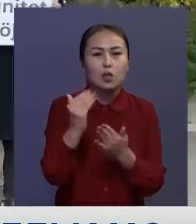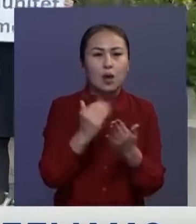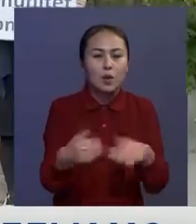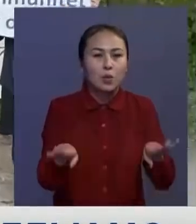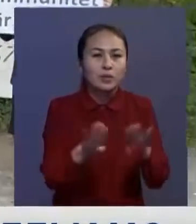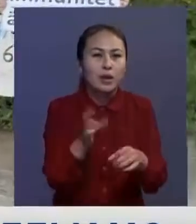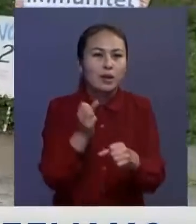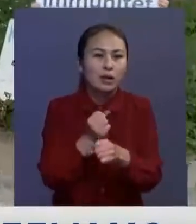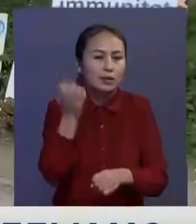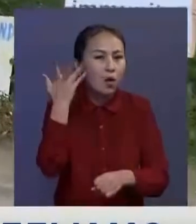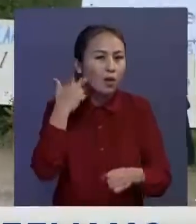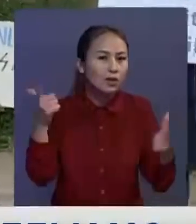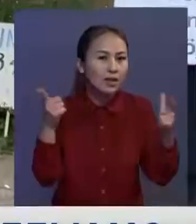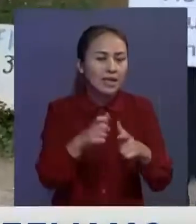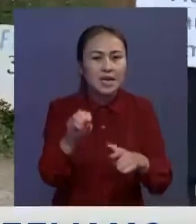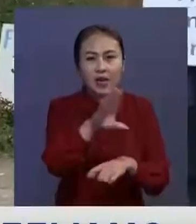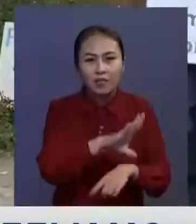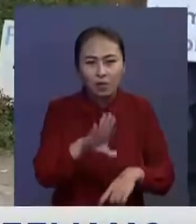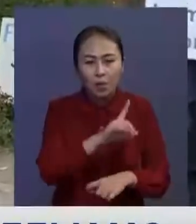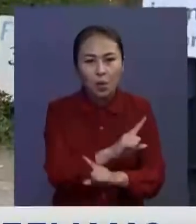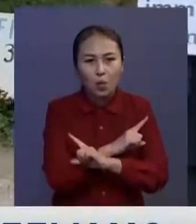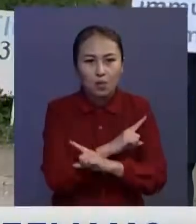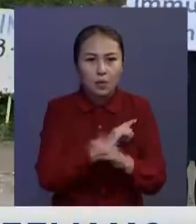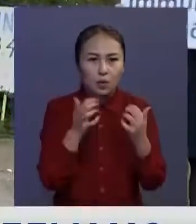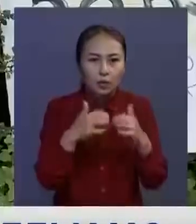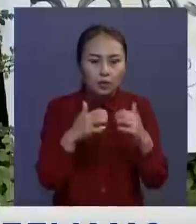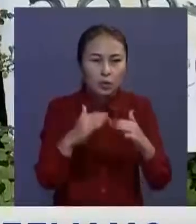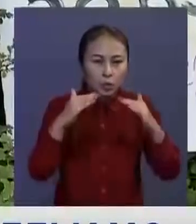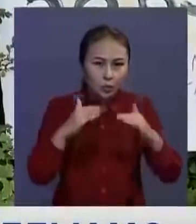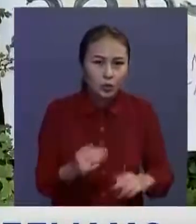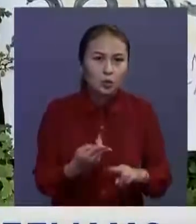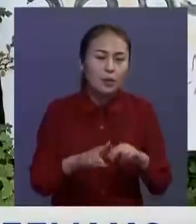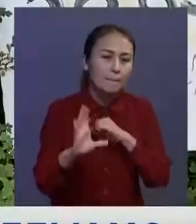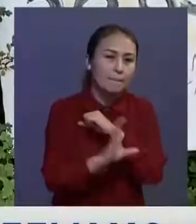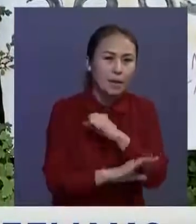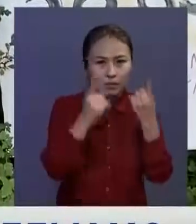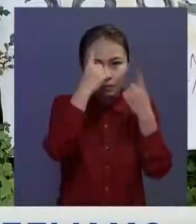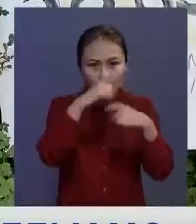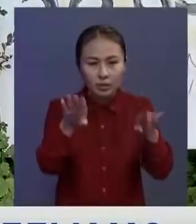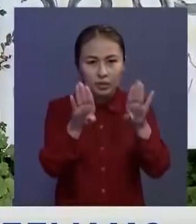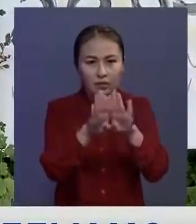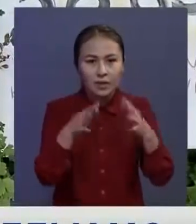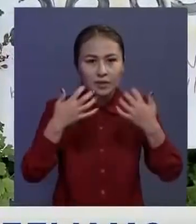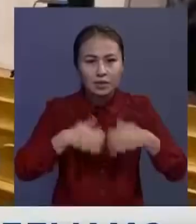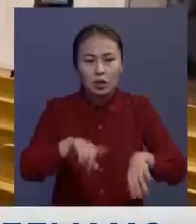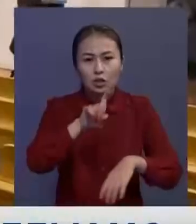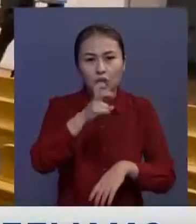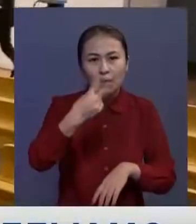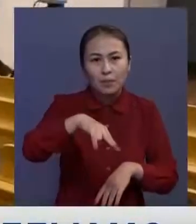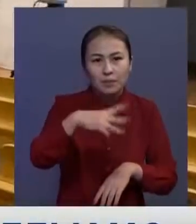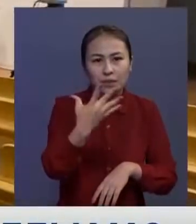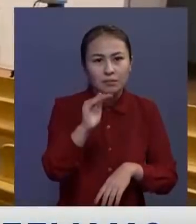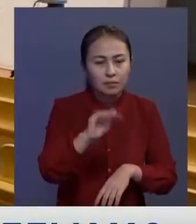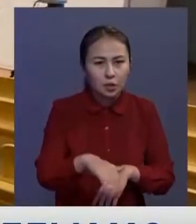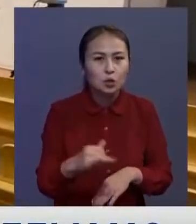де қатан карантин еңгізген Еуропа елдерінен көрі, мұнда өлім көрсеткіші айтарлықтай төмен, сонғы мәлімет бойынша елдер асталған дерек саны 125 мұның